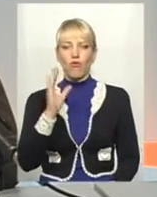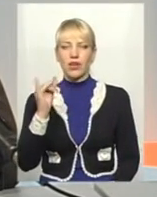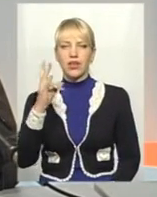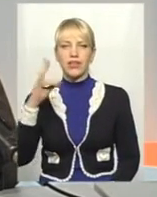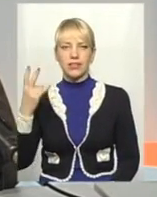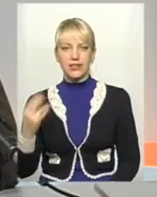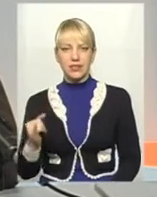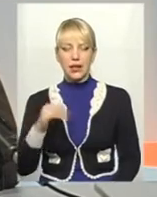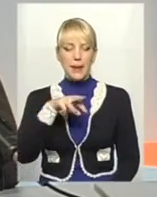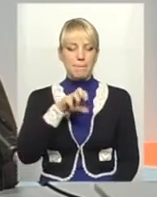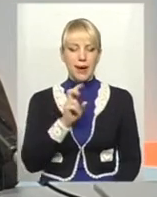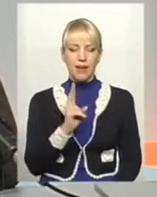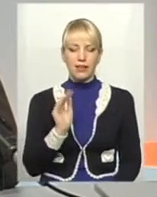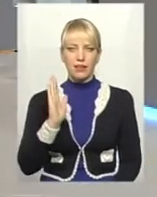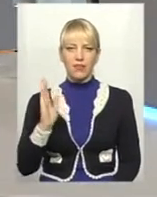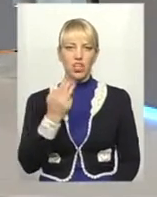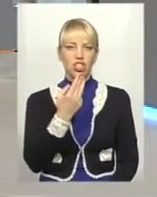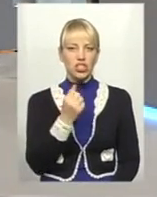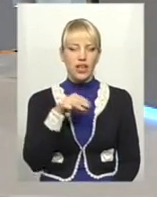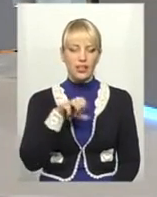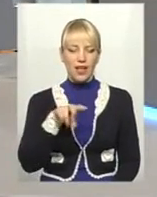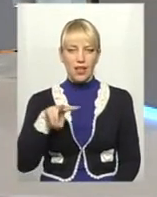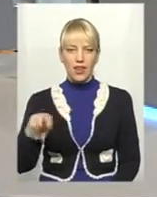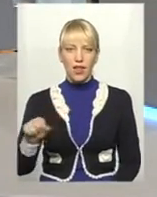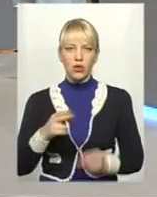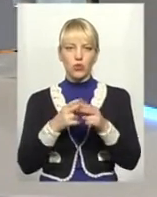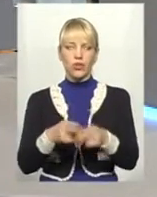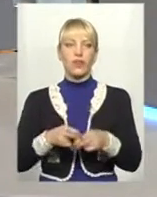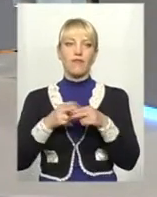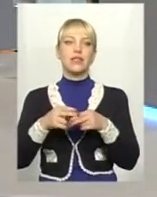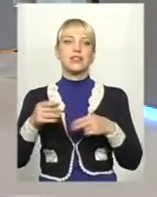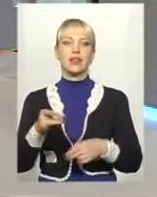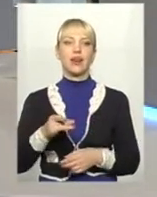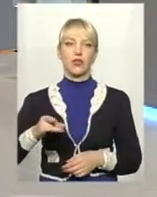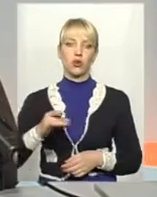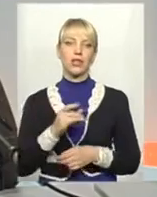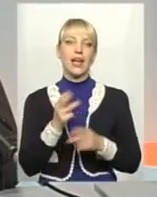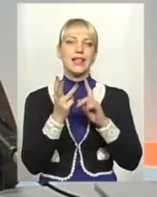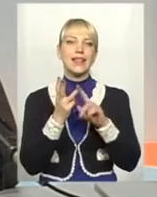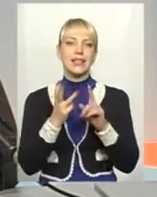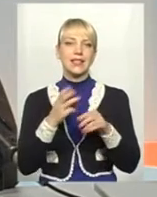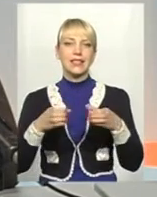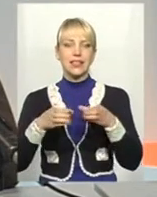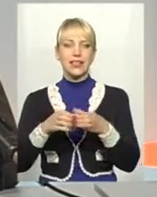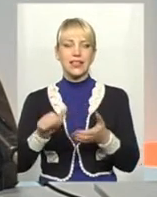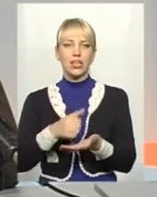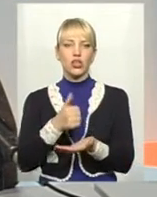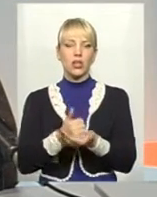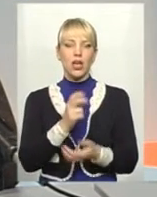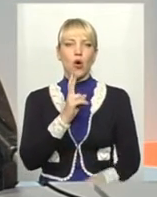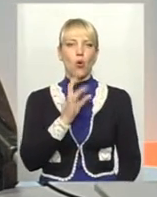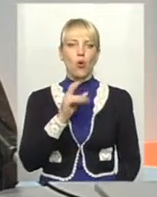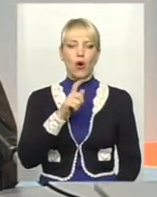простежується Маків, Шатава, тобто Донавецький район. А третій загін на чолі з Коханом також